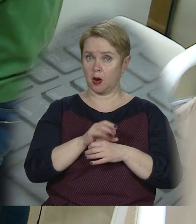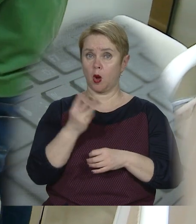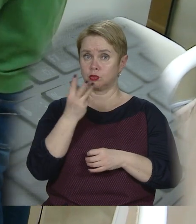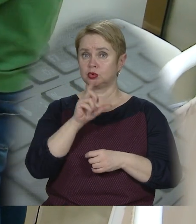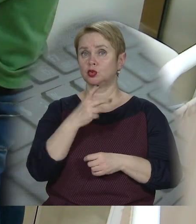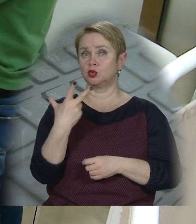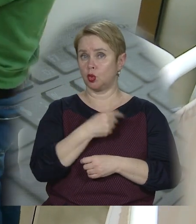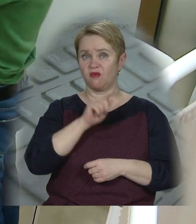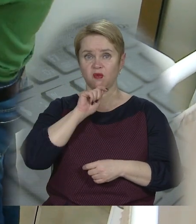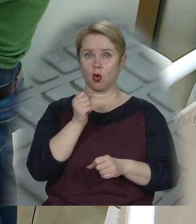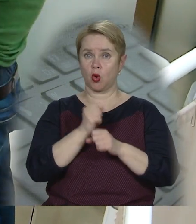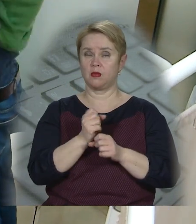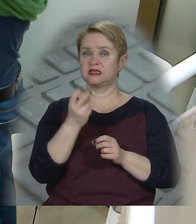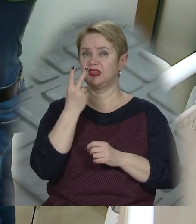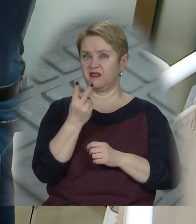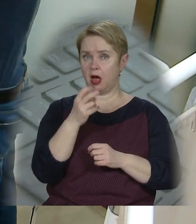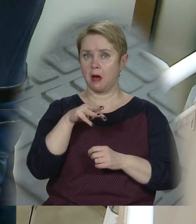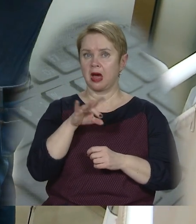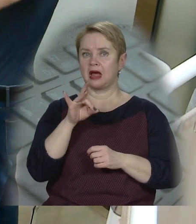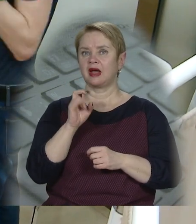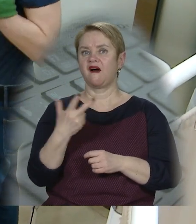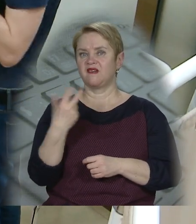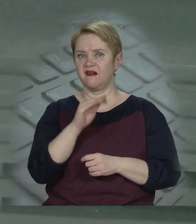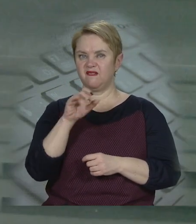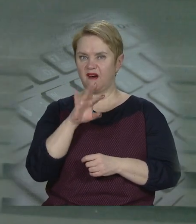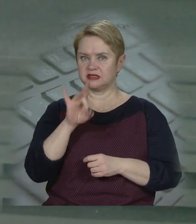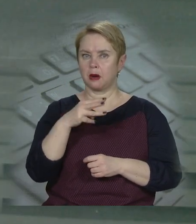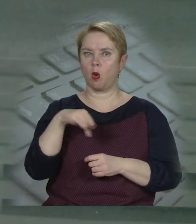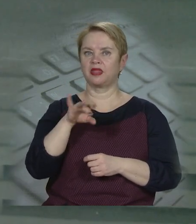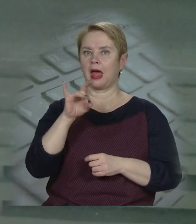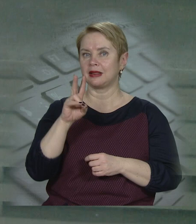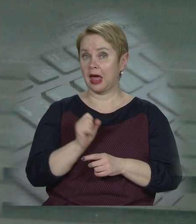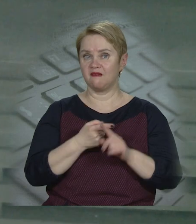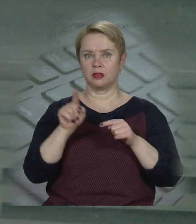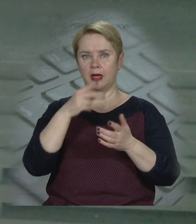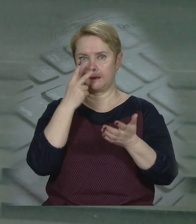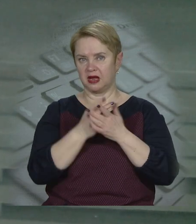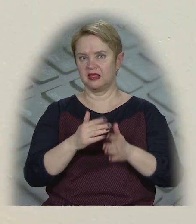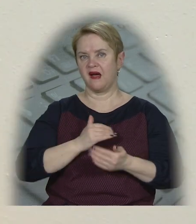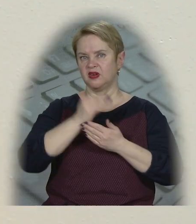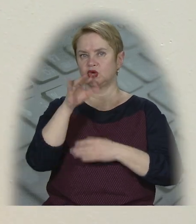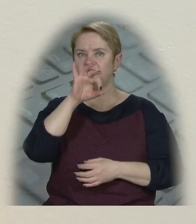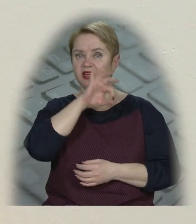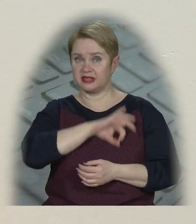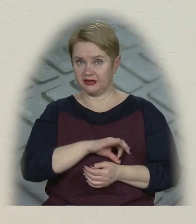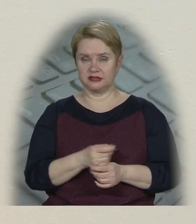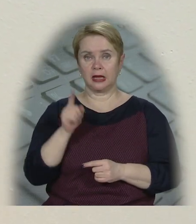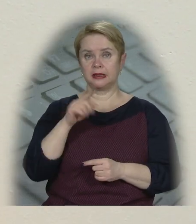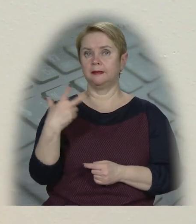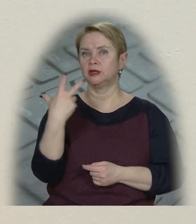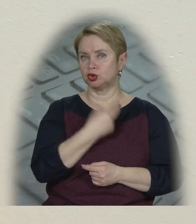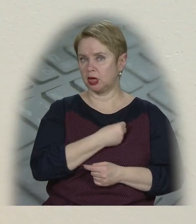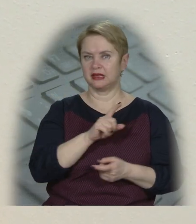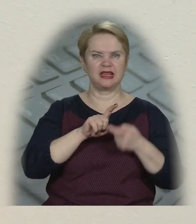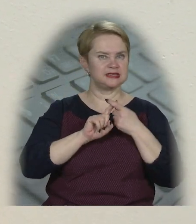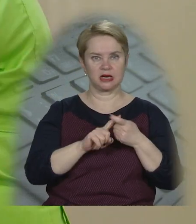Бустерну дозу в Україні роблять двома МРНК-вакцинами – Pfizer та Moderna. Саме вони показали найвищу ефективність. Ними